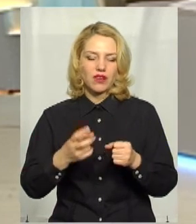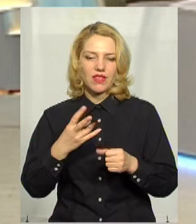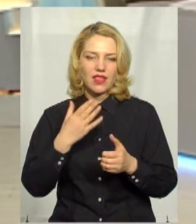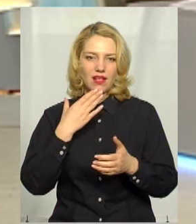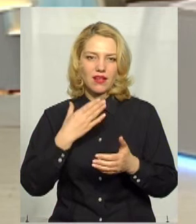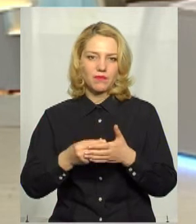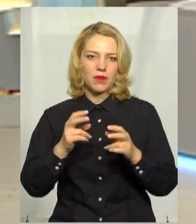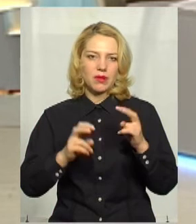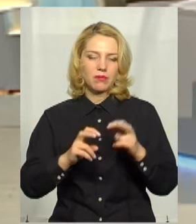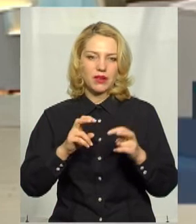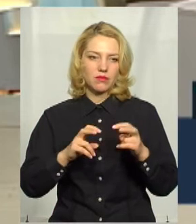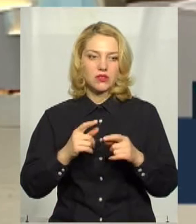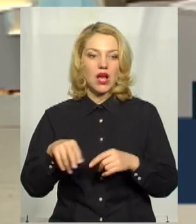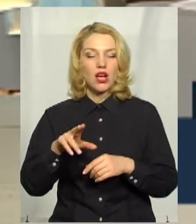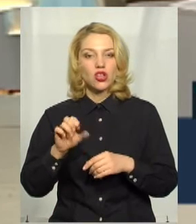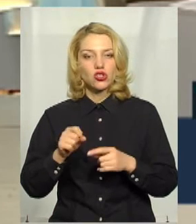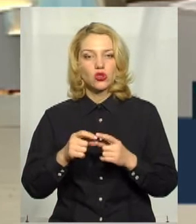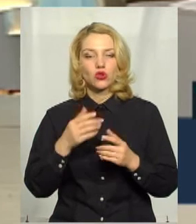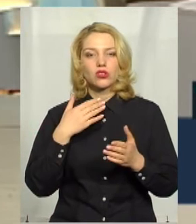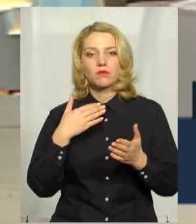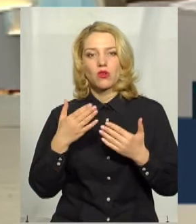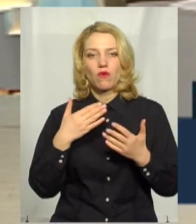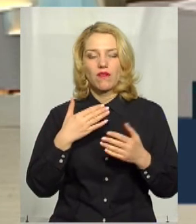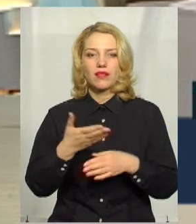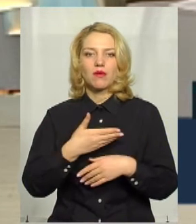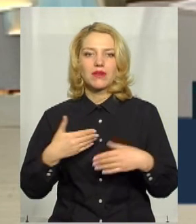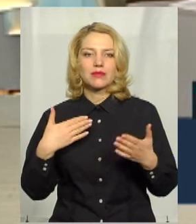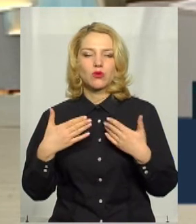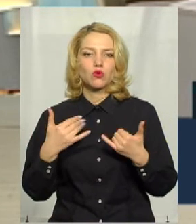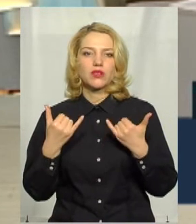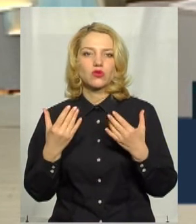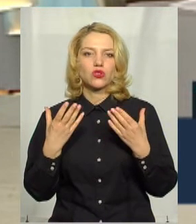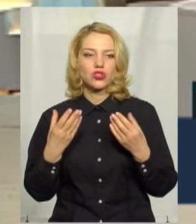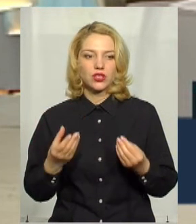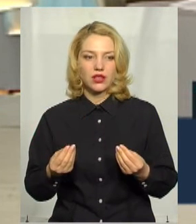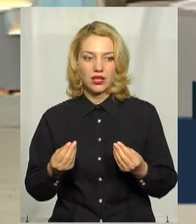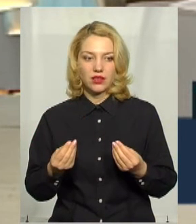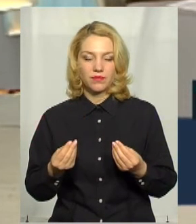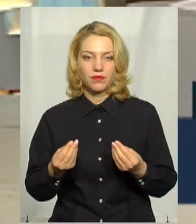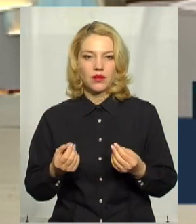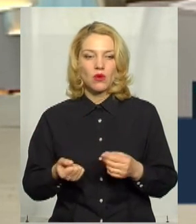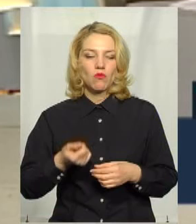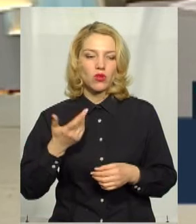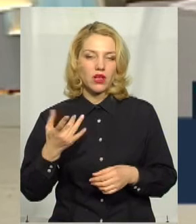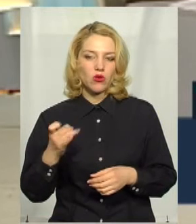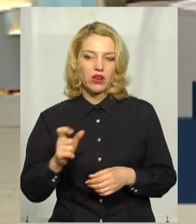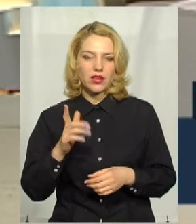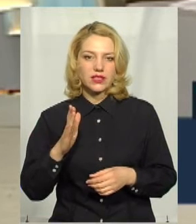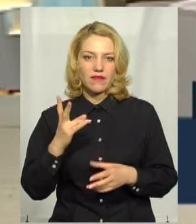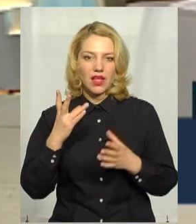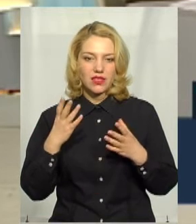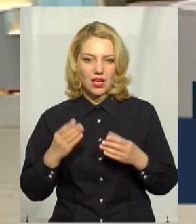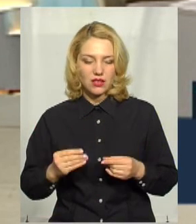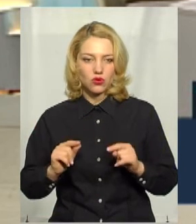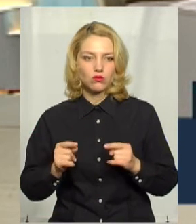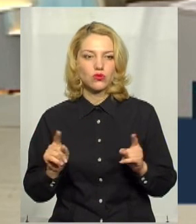на підприємство. Щодо спілкування, ми спілкуємось на сьогоднішній день по декілька разів на день, тому що